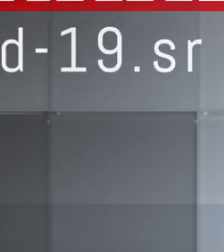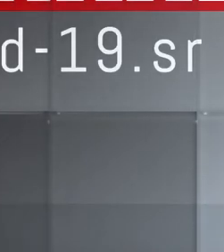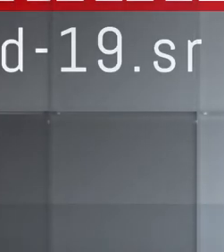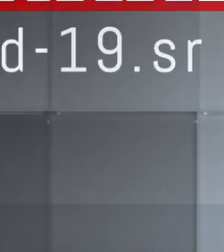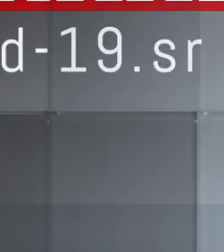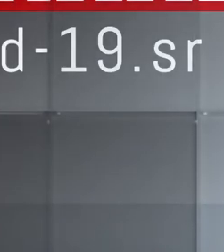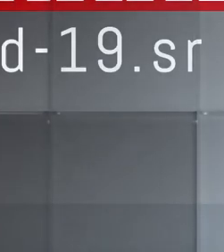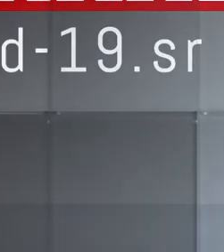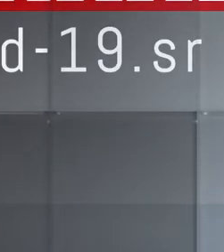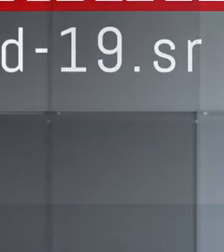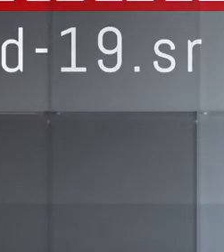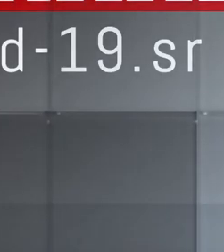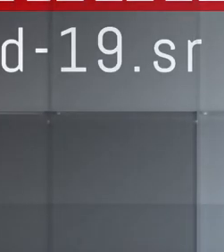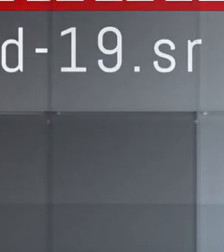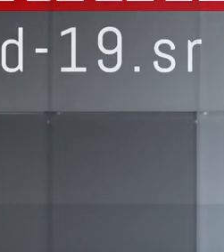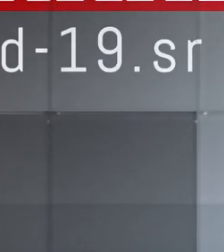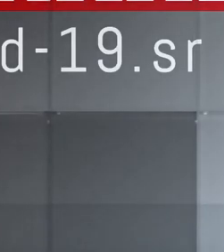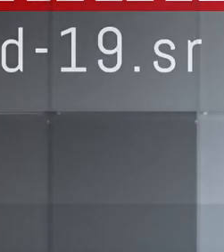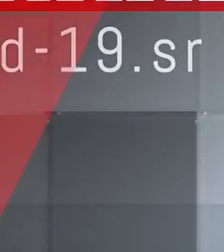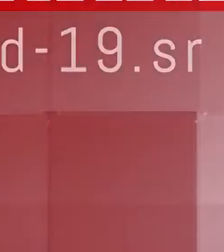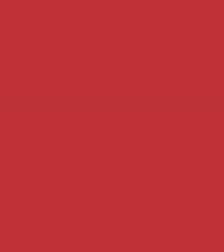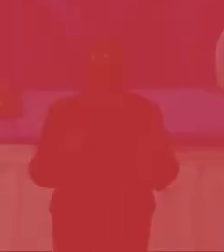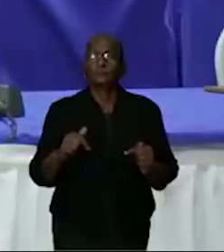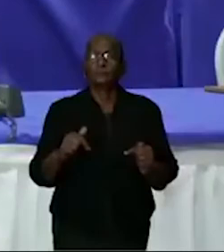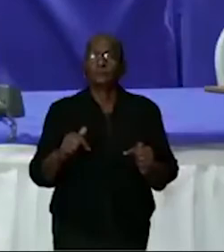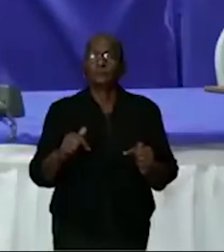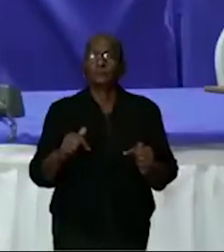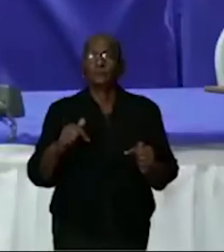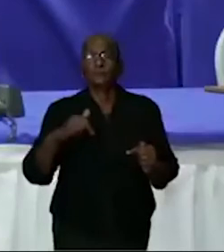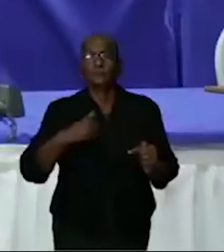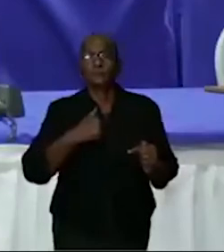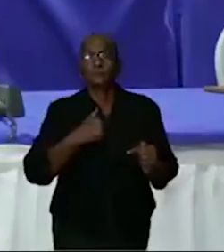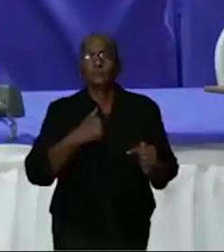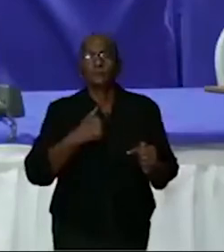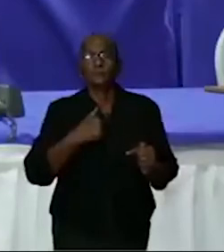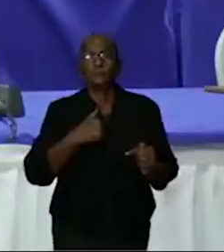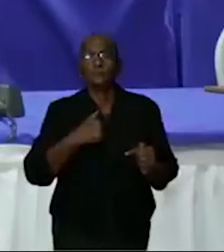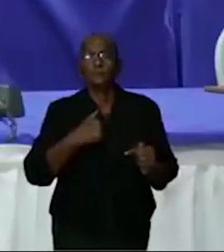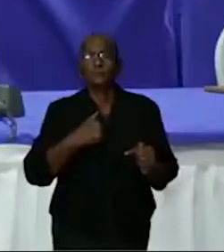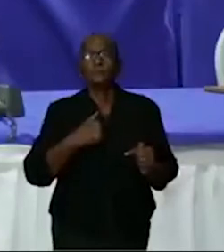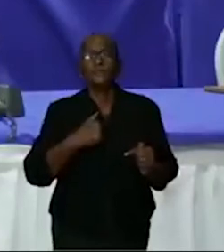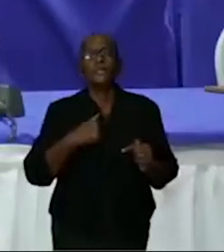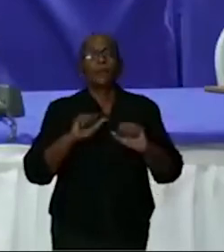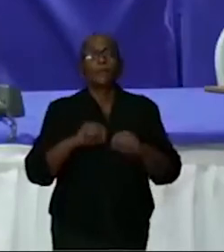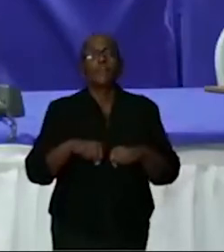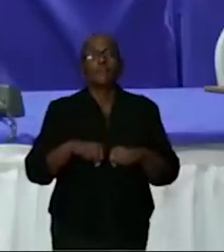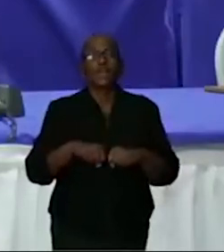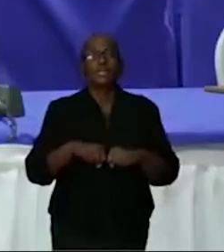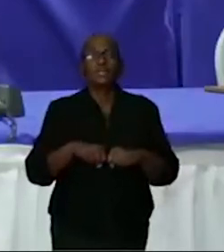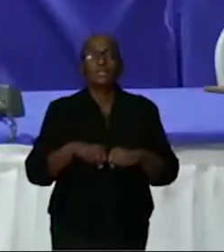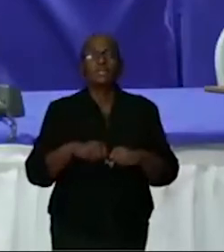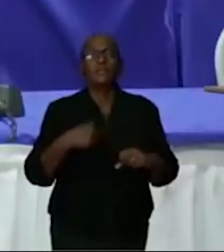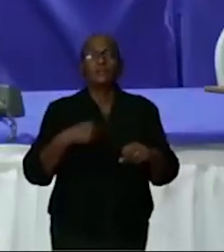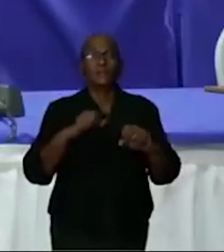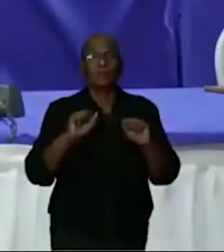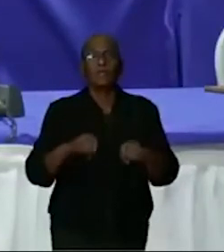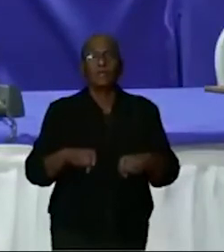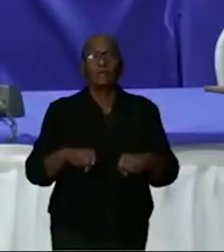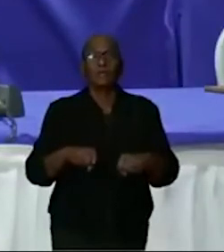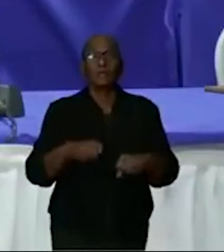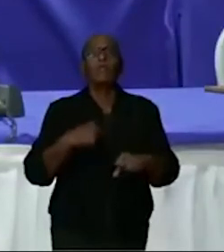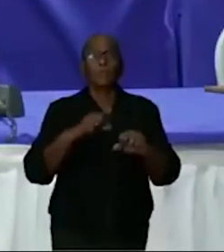werken aan het beschermen van de samenleving. Ik kan dus bevestigen, of ik zal dus bij deze